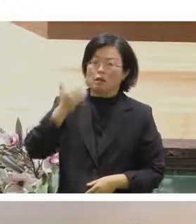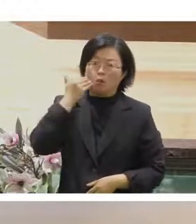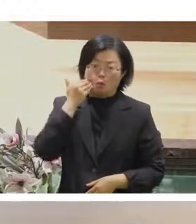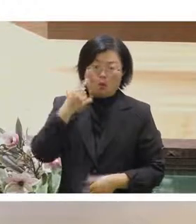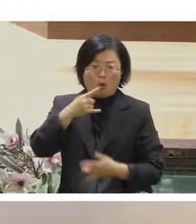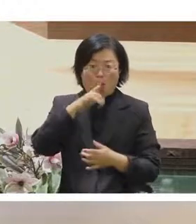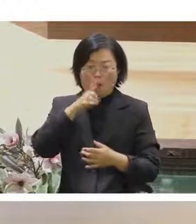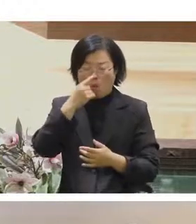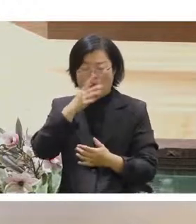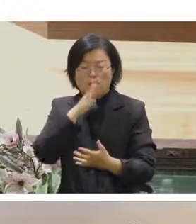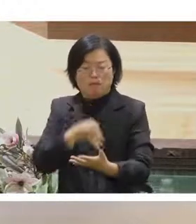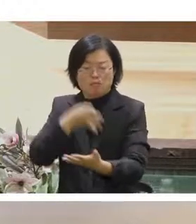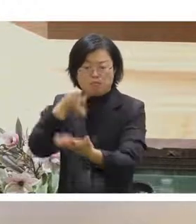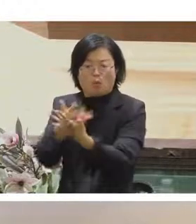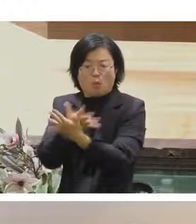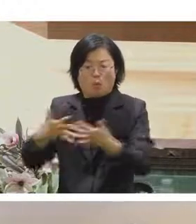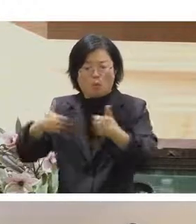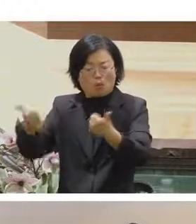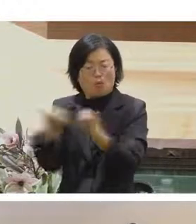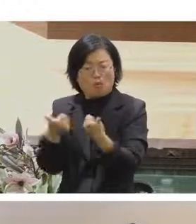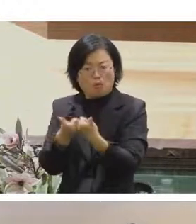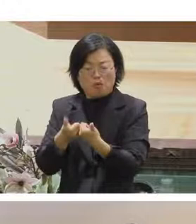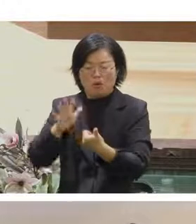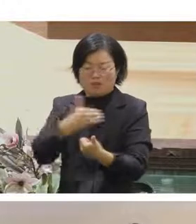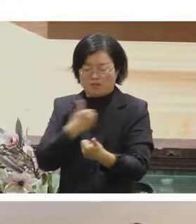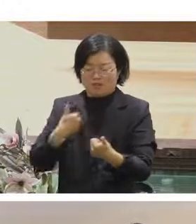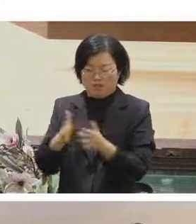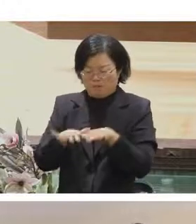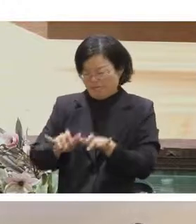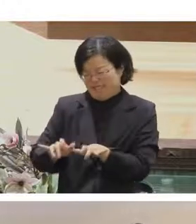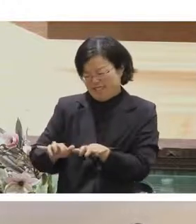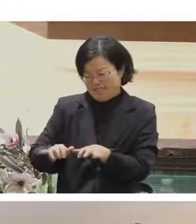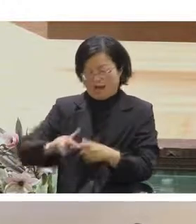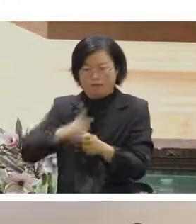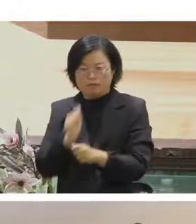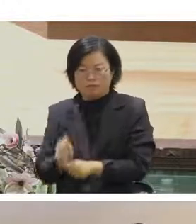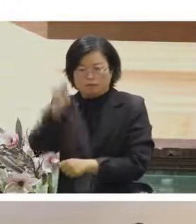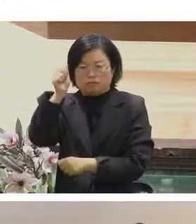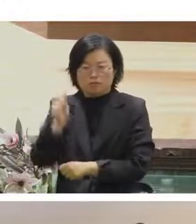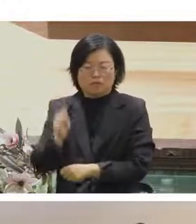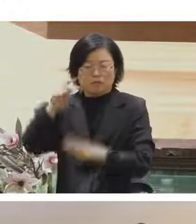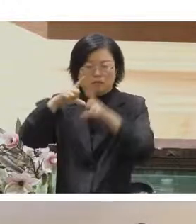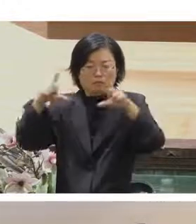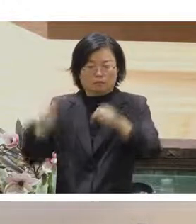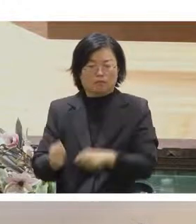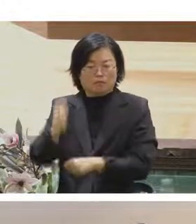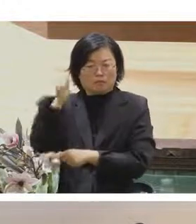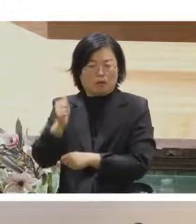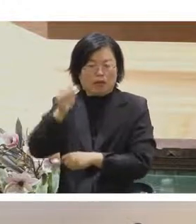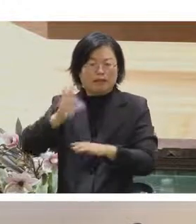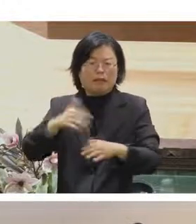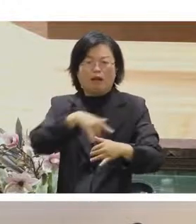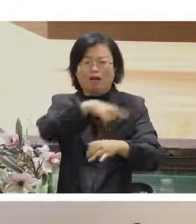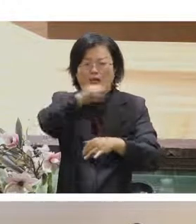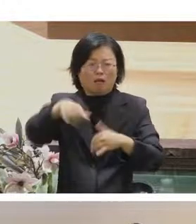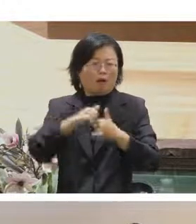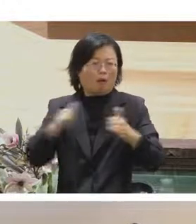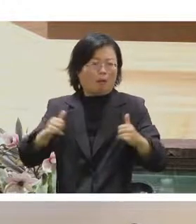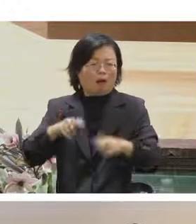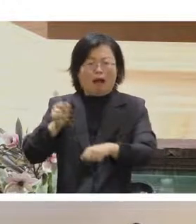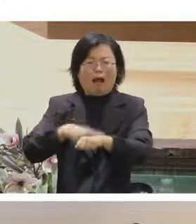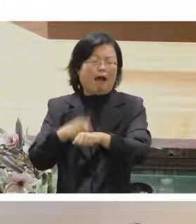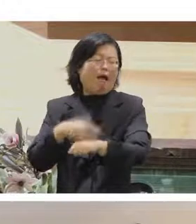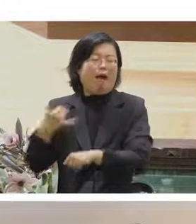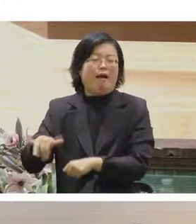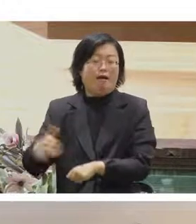打字或者是你舉一個小牌子但那些可能都還沒有這麼直觀所以我覺得目前來說當然如果在